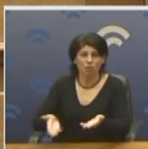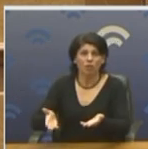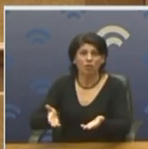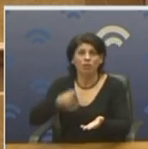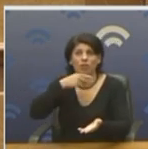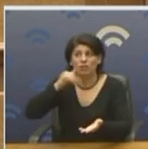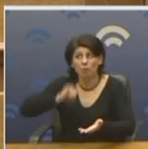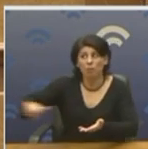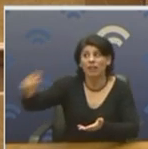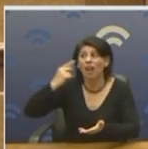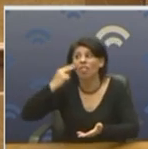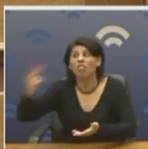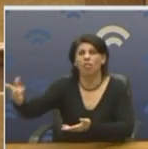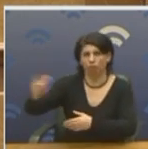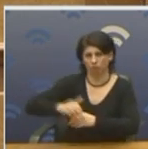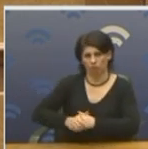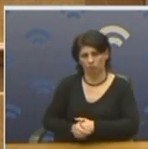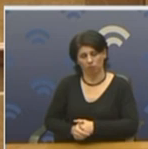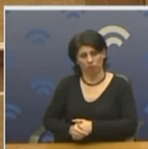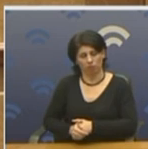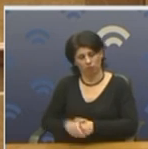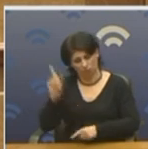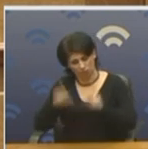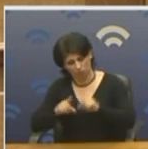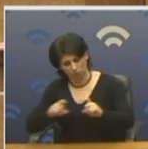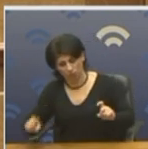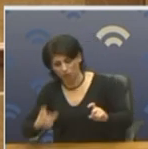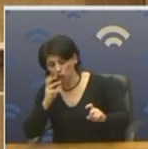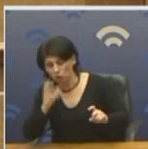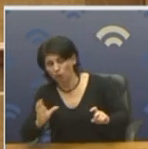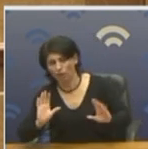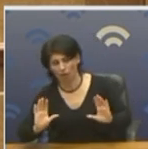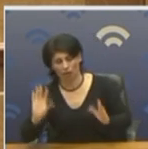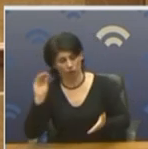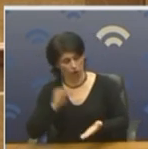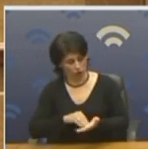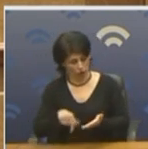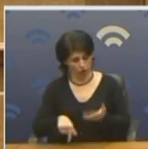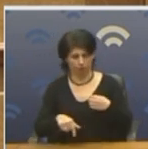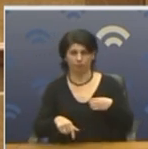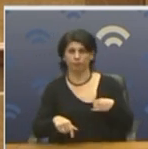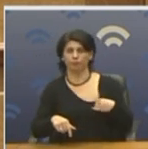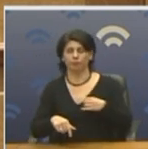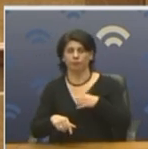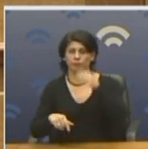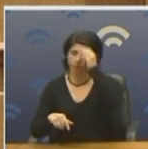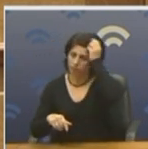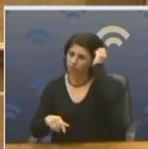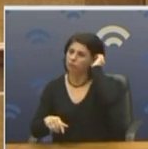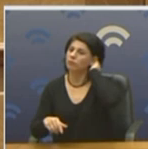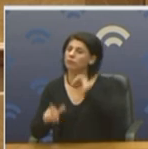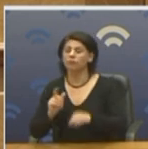μέχρι. Όλοι οι άνθρωποι. Σας λέω, λοιπόν, είτε μερικά πράγματα. Πατάτε σοβαρά. Πάμε επίσης, για να μην πιέζω για παραπάνω, το χρόνο.